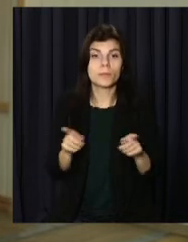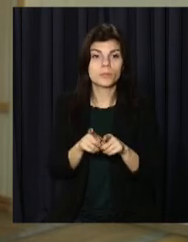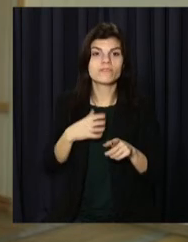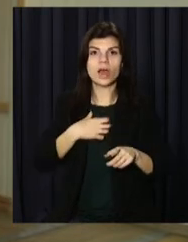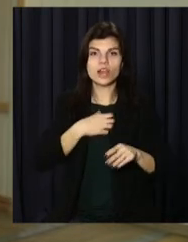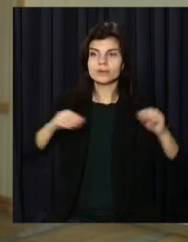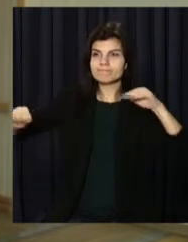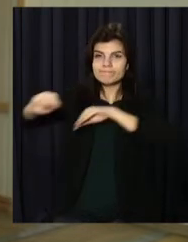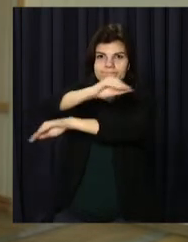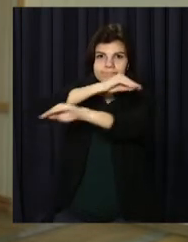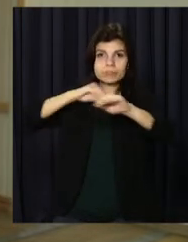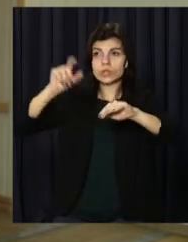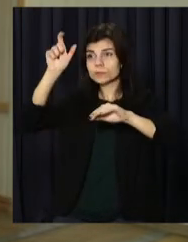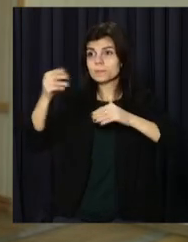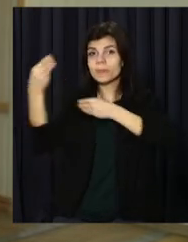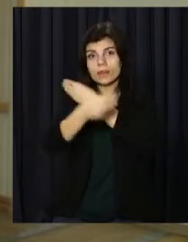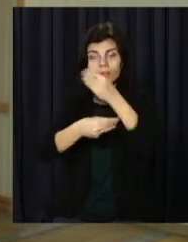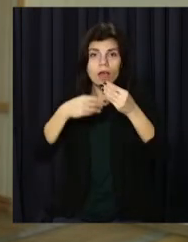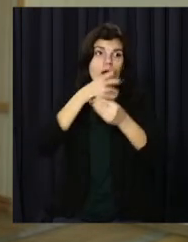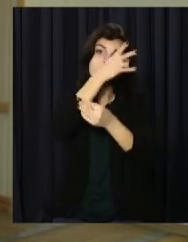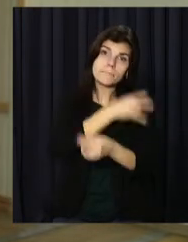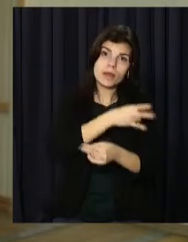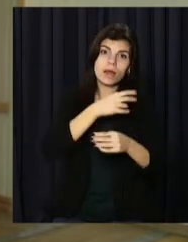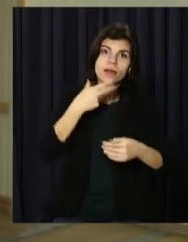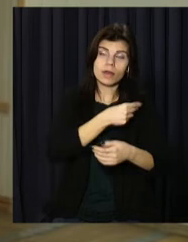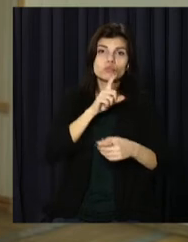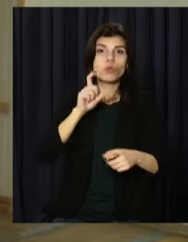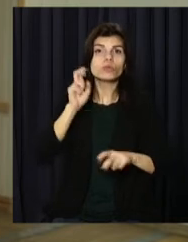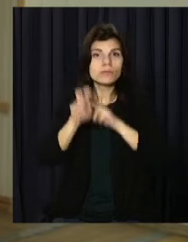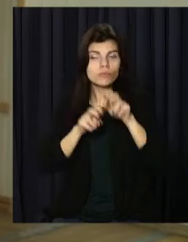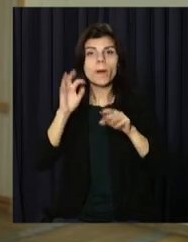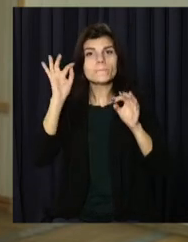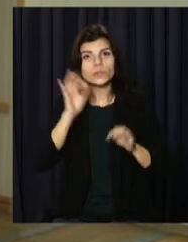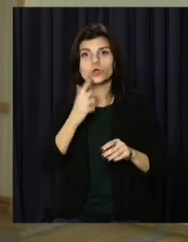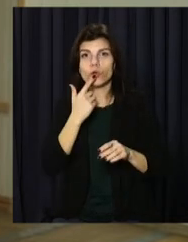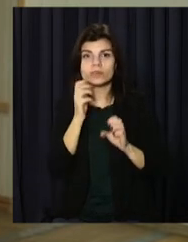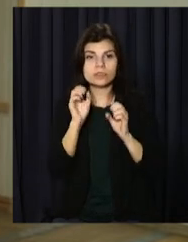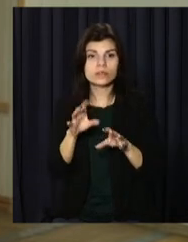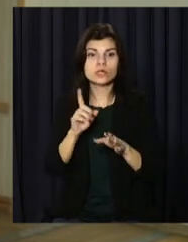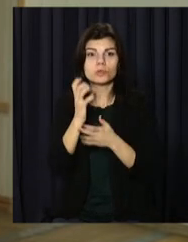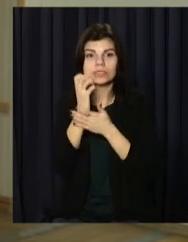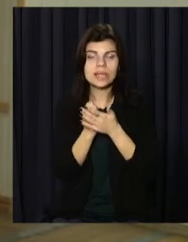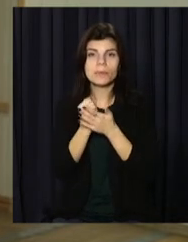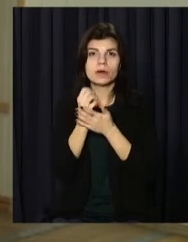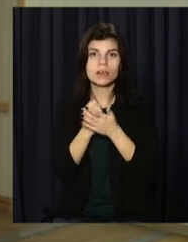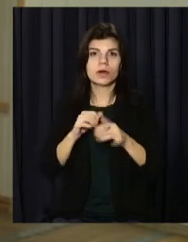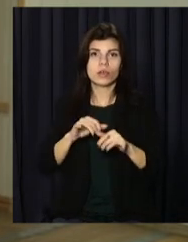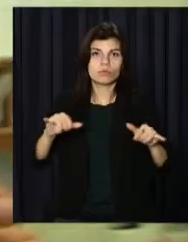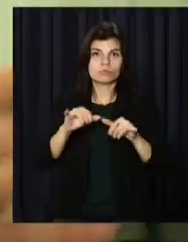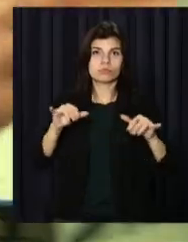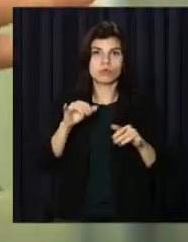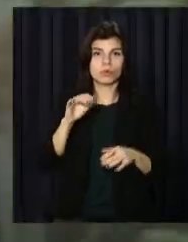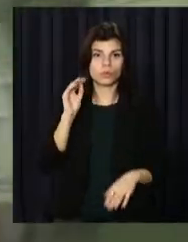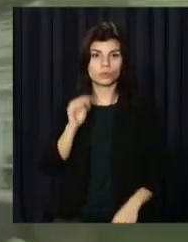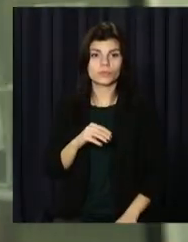культуру донорства, щоб люди постійно приходили, постійно здавали кров, щоб запаси поповнювалися постійно.